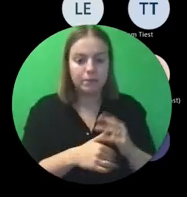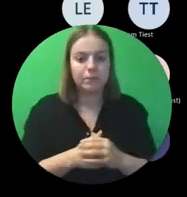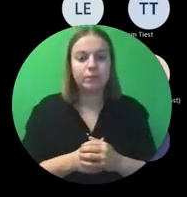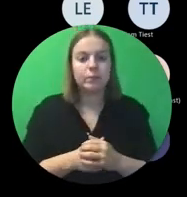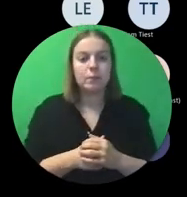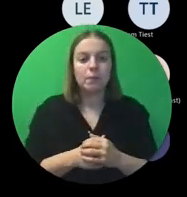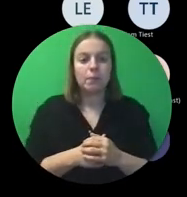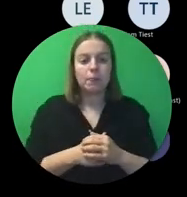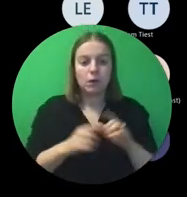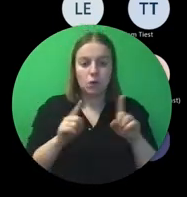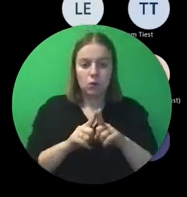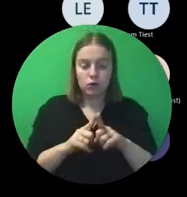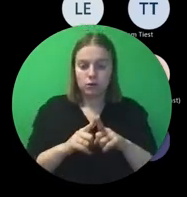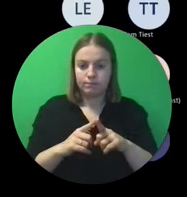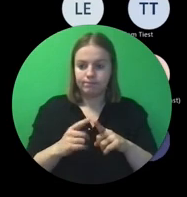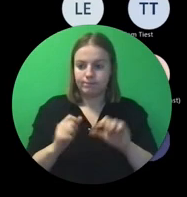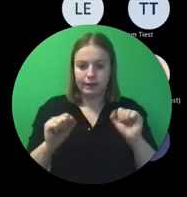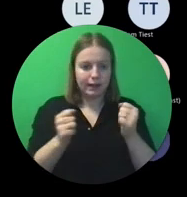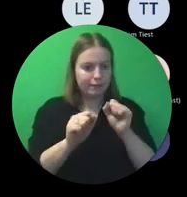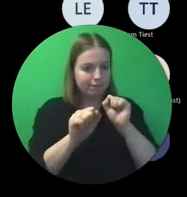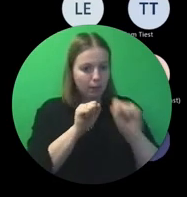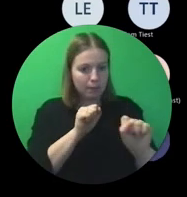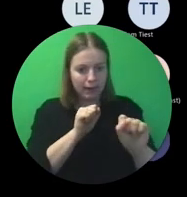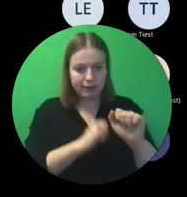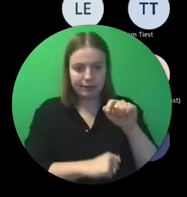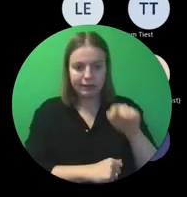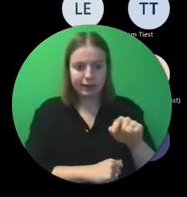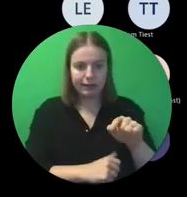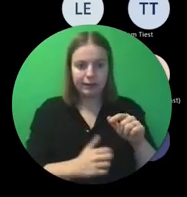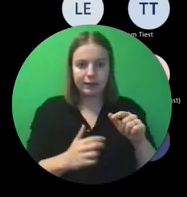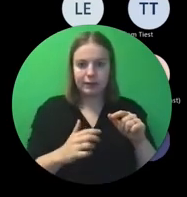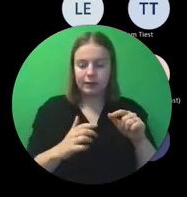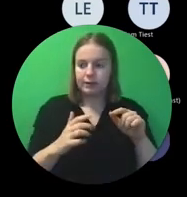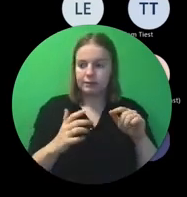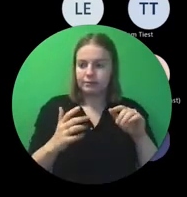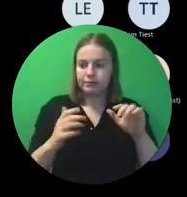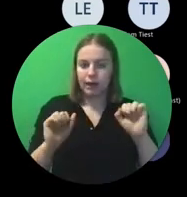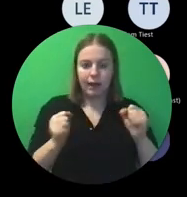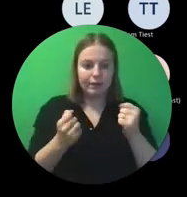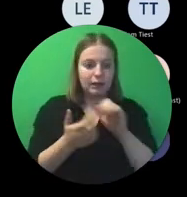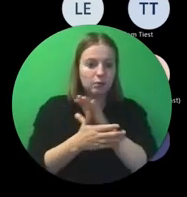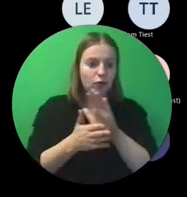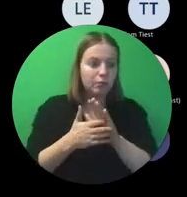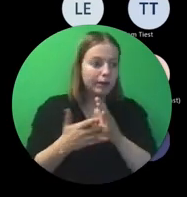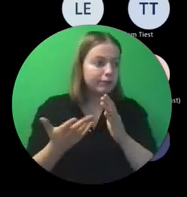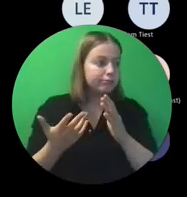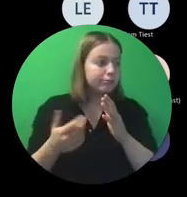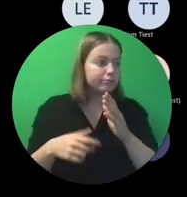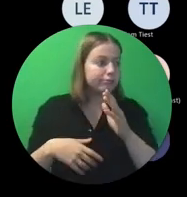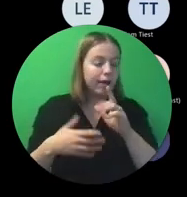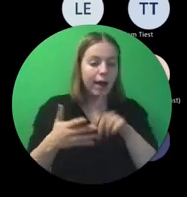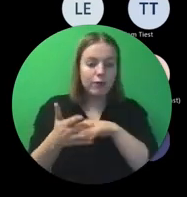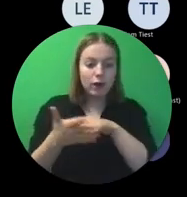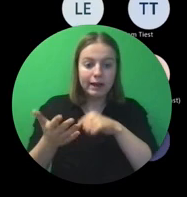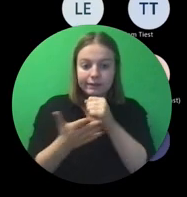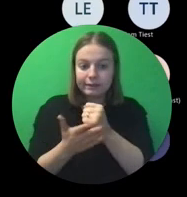En wat je ook niet kan vermijden, je kan je daar niet tegen indikken door bijvoorbeeld